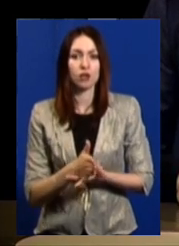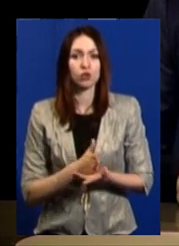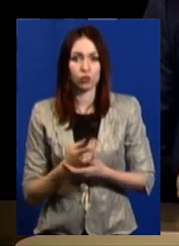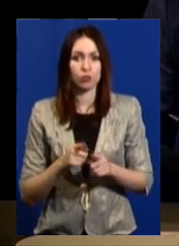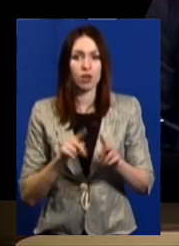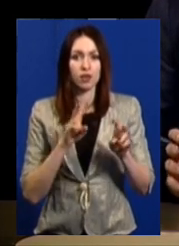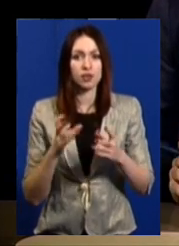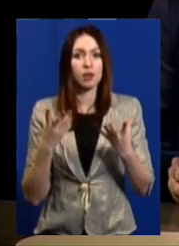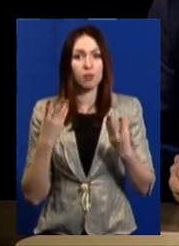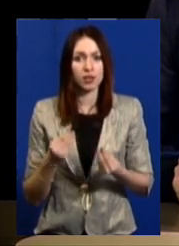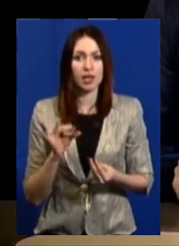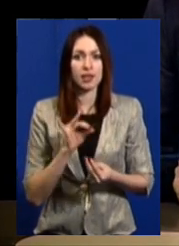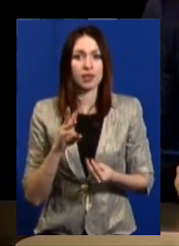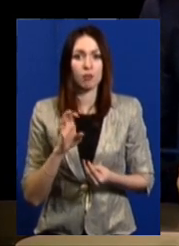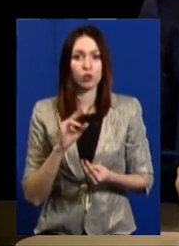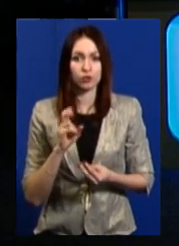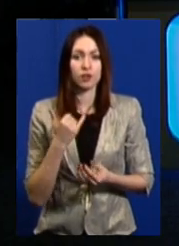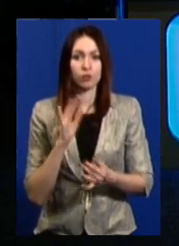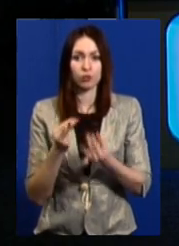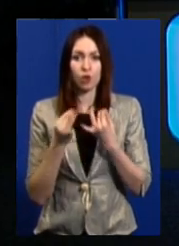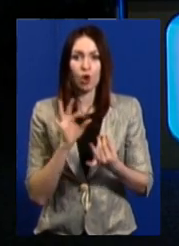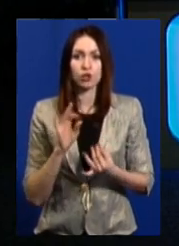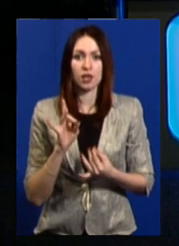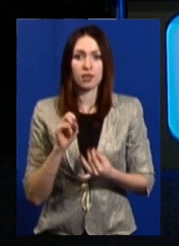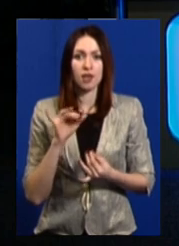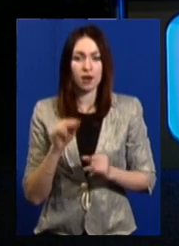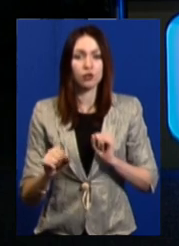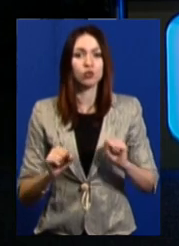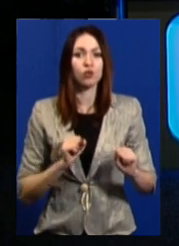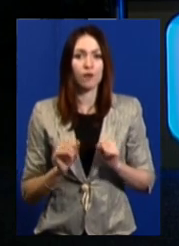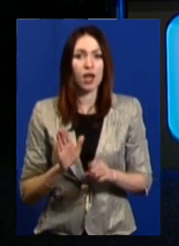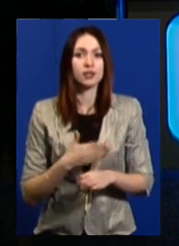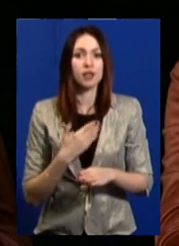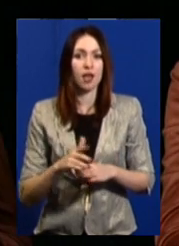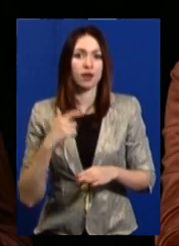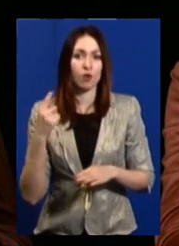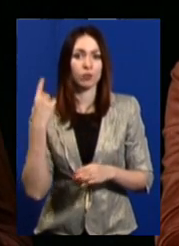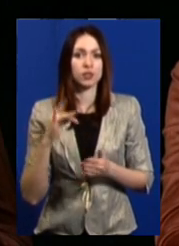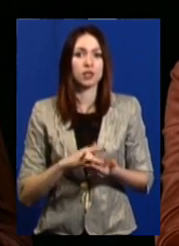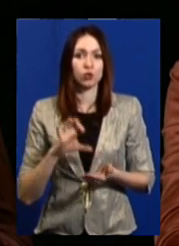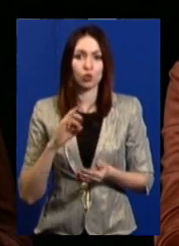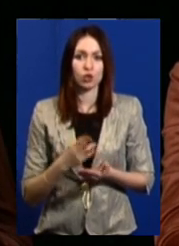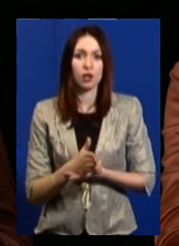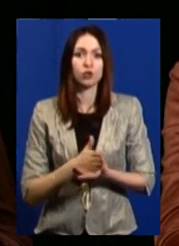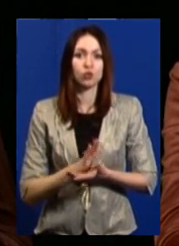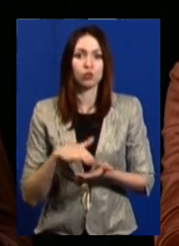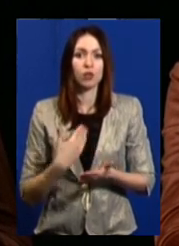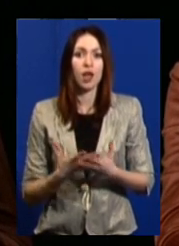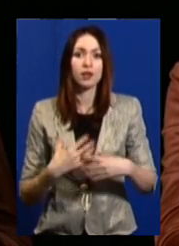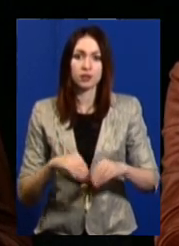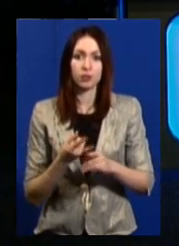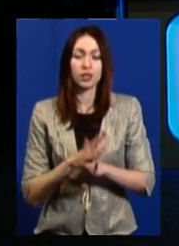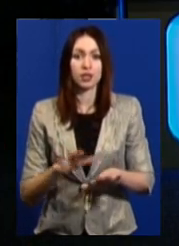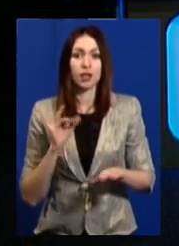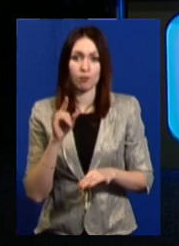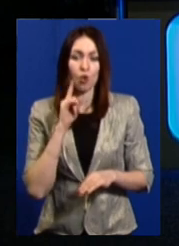Я, Інна Москвіна. І говорити ми будемо і з Оксаною Радіч, керівницею відділу Харківського обласного центру соціальних служб для сім'ї, дітей та